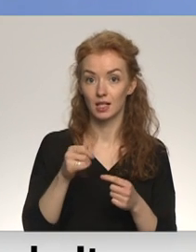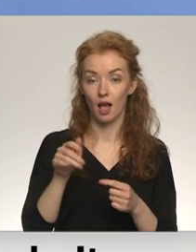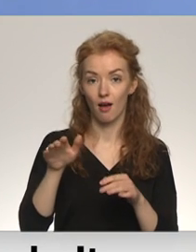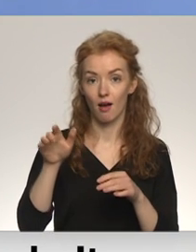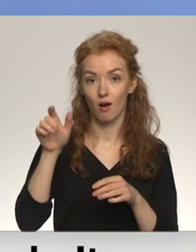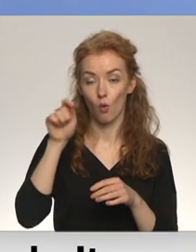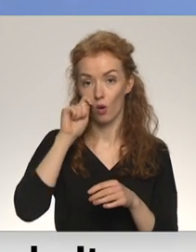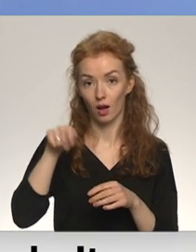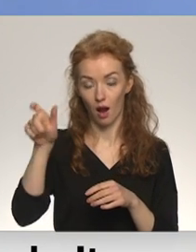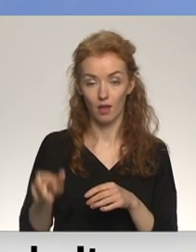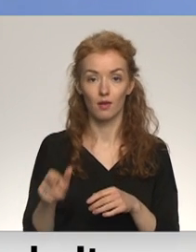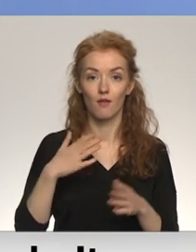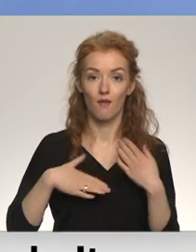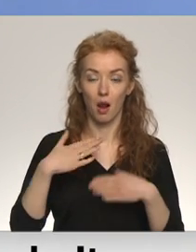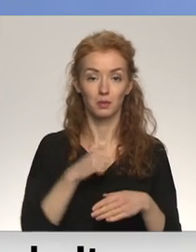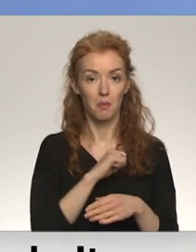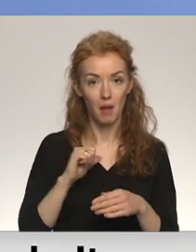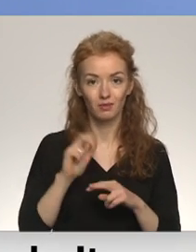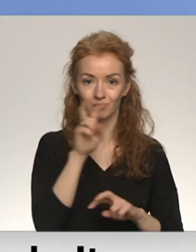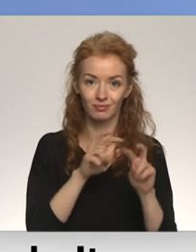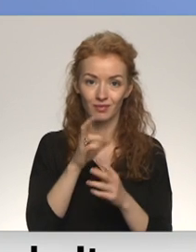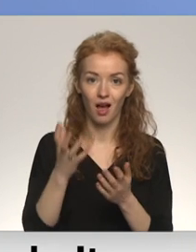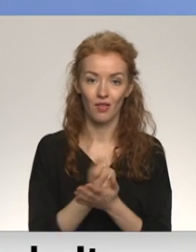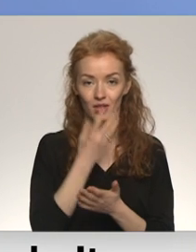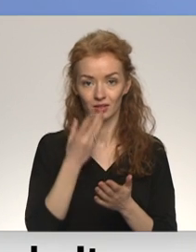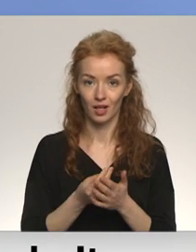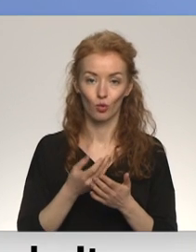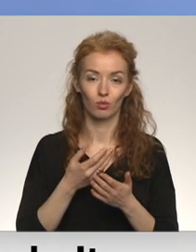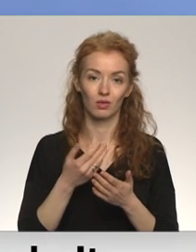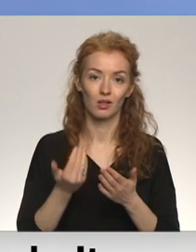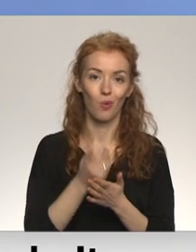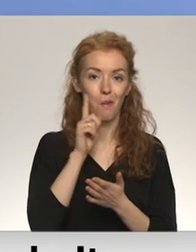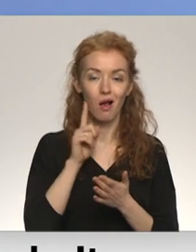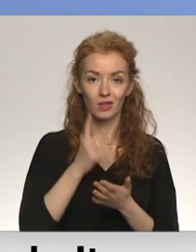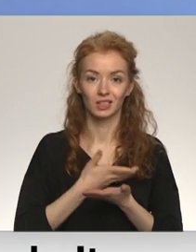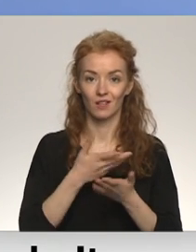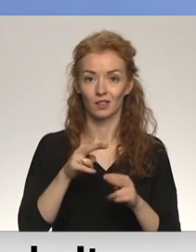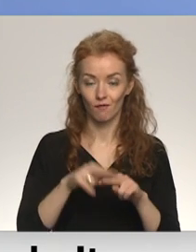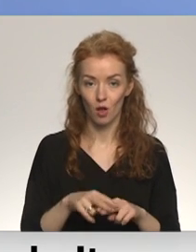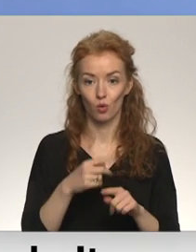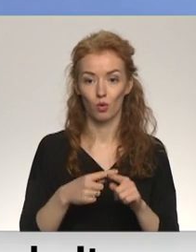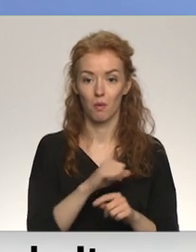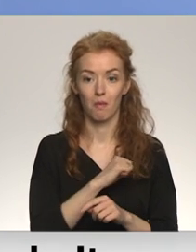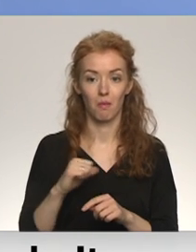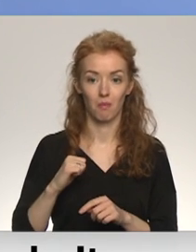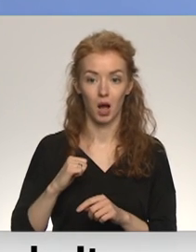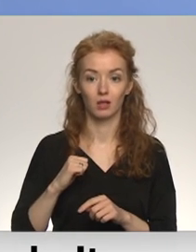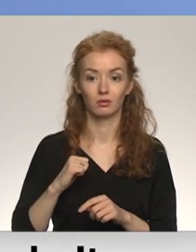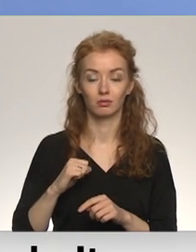civili iedzīvotājs vēlas pats atrast sev izmitināšanas vietu un tur uzturēties un pats